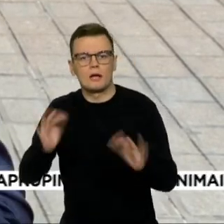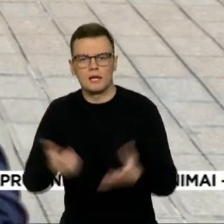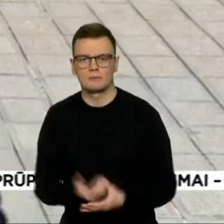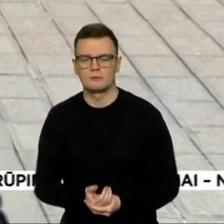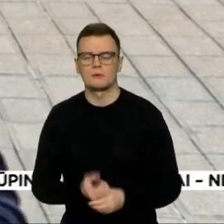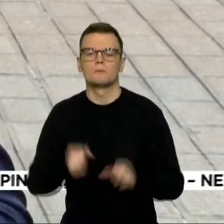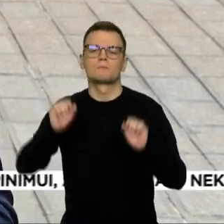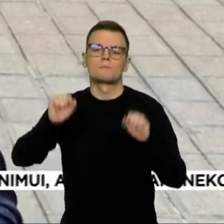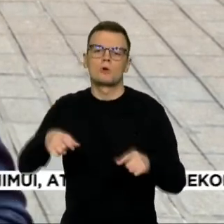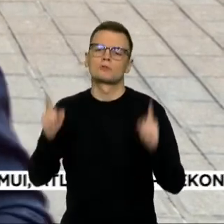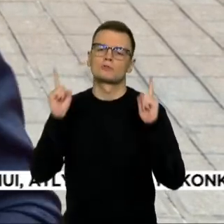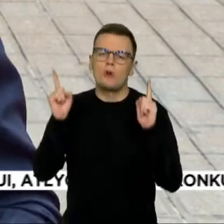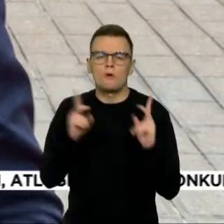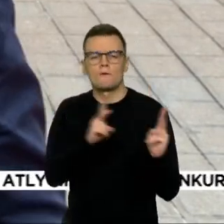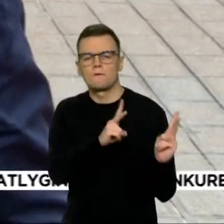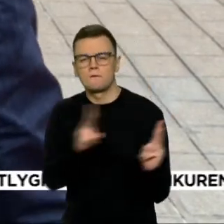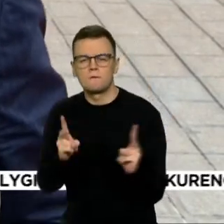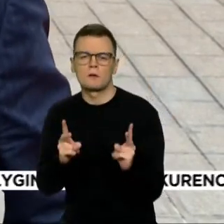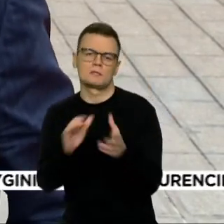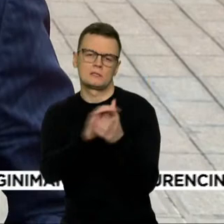saugumą, kad būtų daugiau taikos.